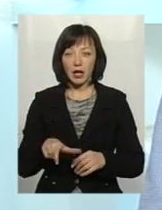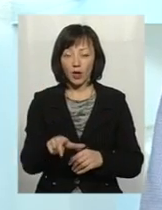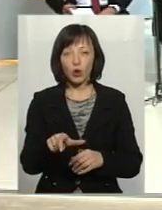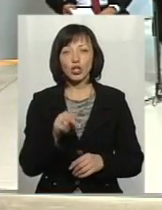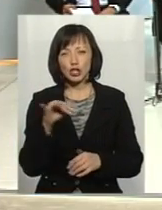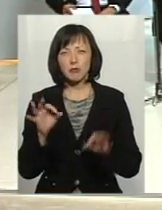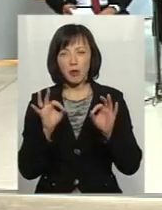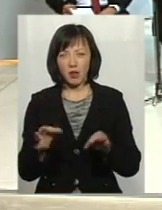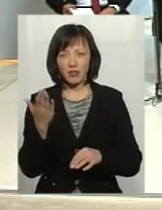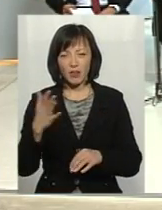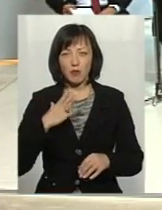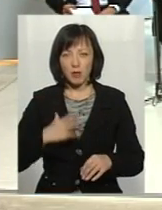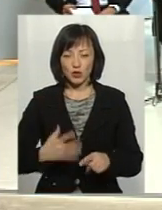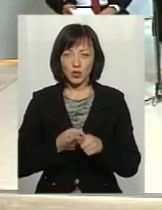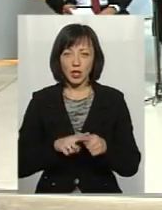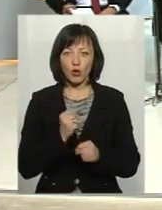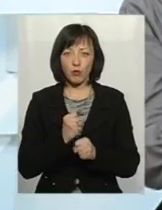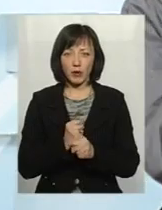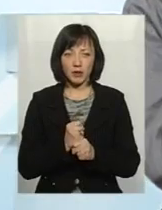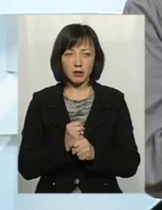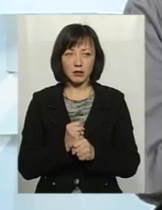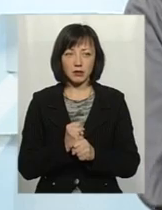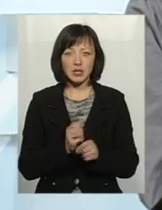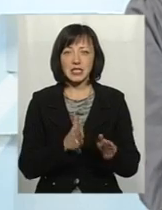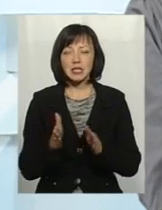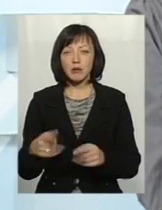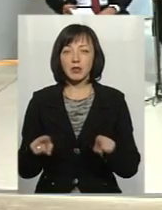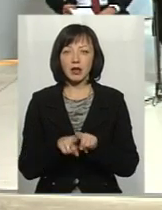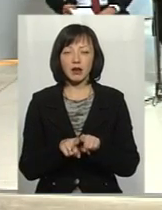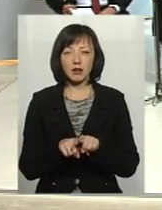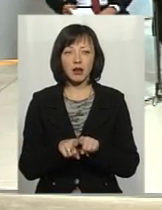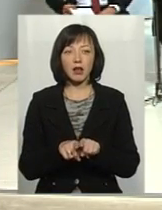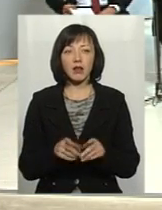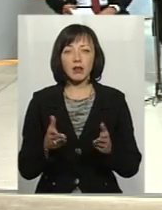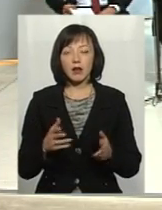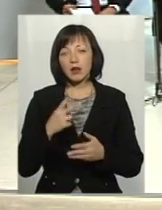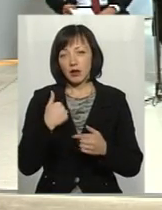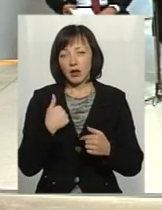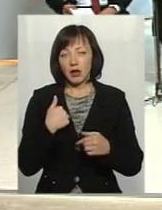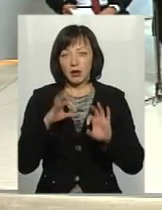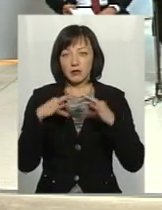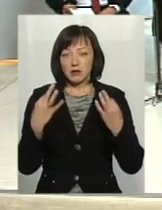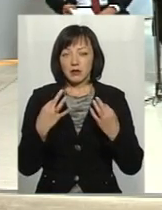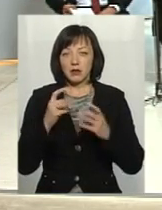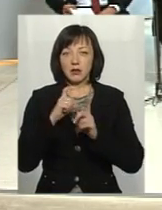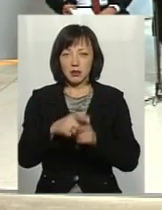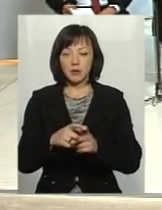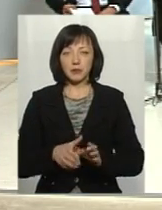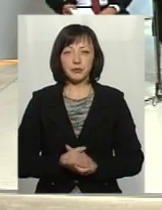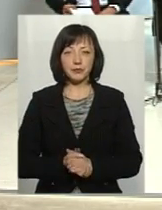Чи правда, що ви вимушені це робити, тому що система так зроблена? розкажу, поскольку я експлуатию цю систему. Значить,